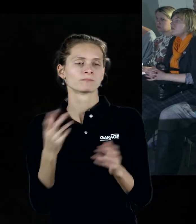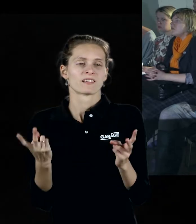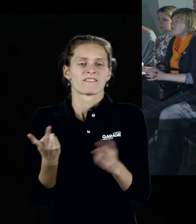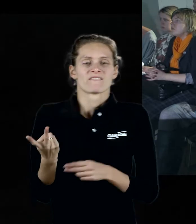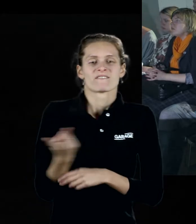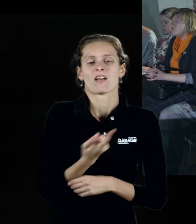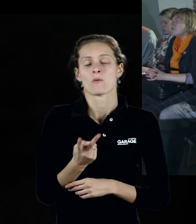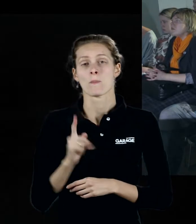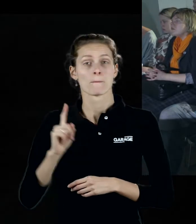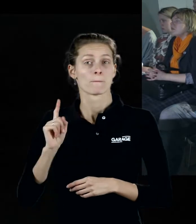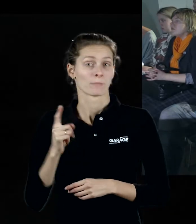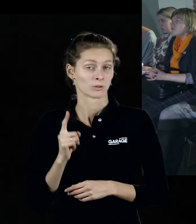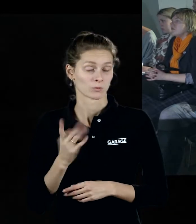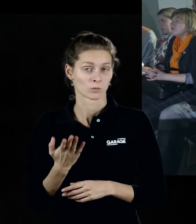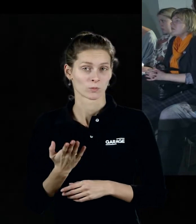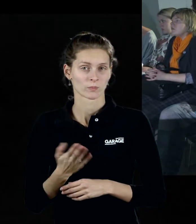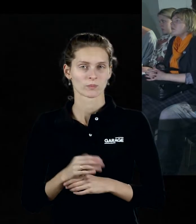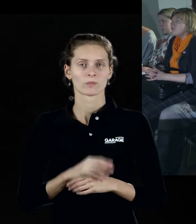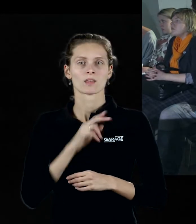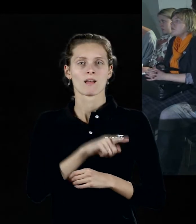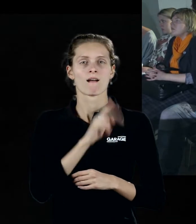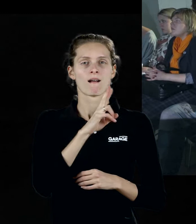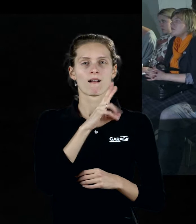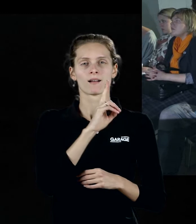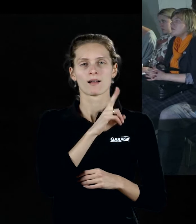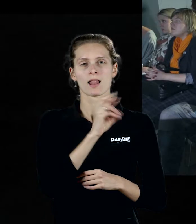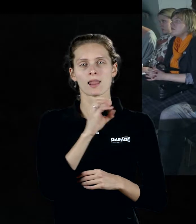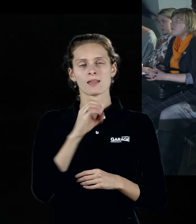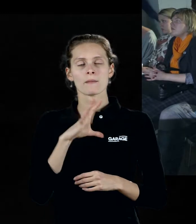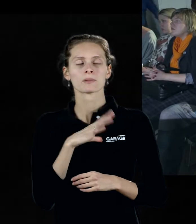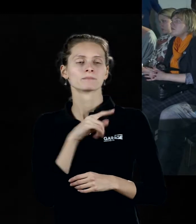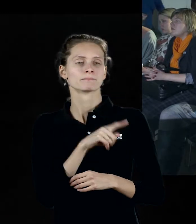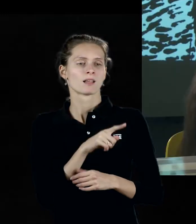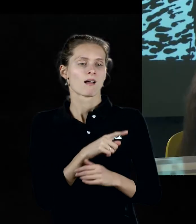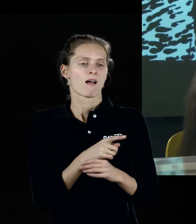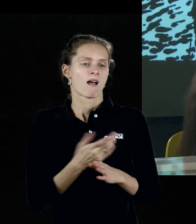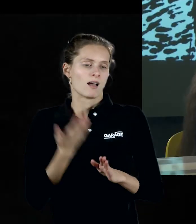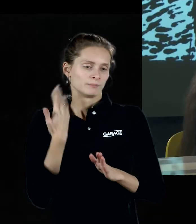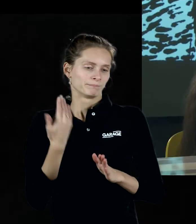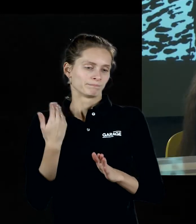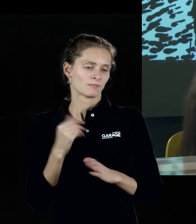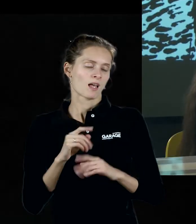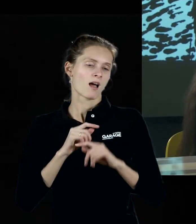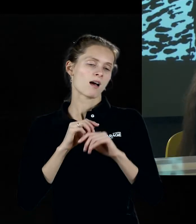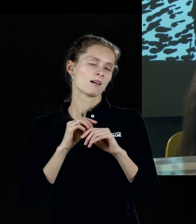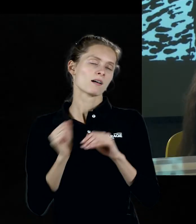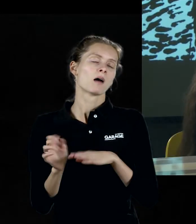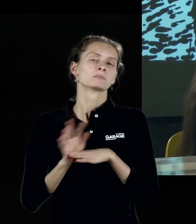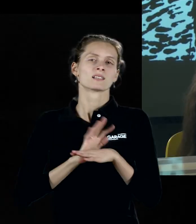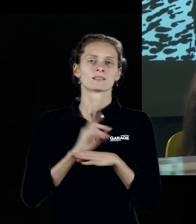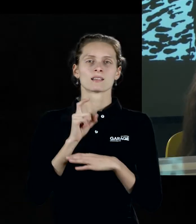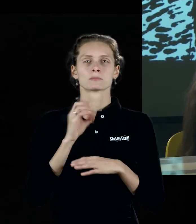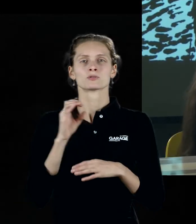поставить в пару с Паулем Клеем? Потому что, наверное, если Клеем был предшественником абстрактного